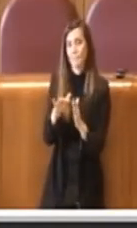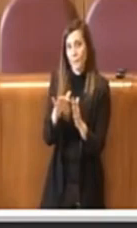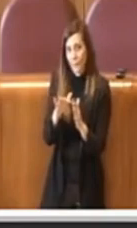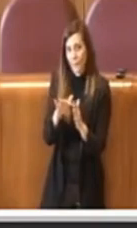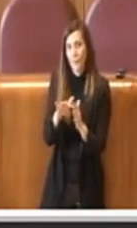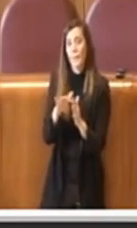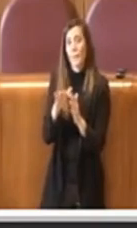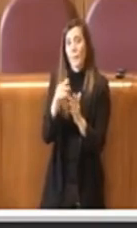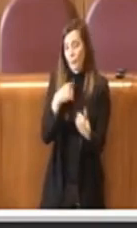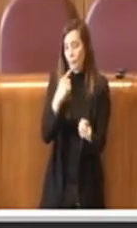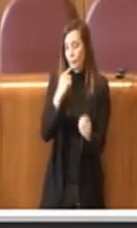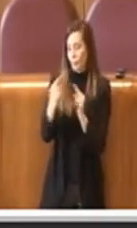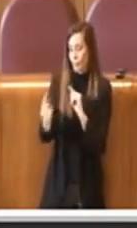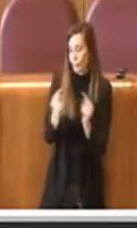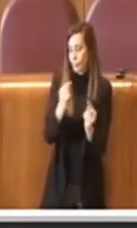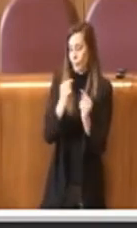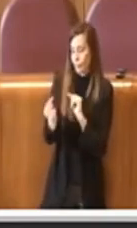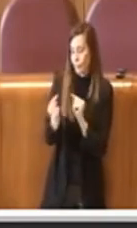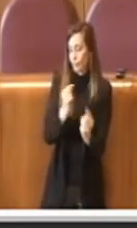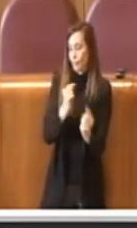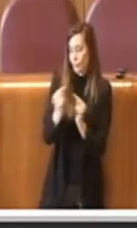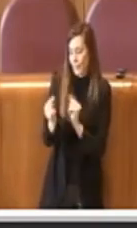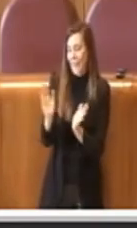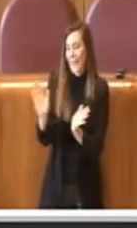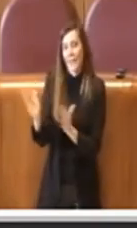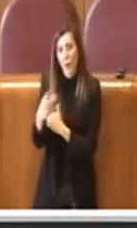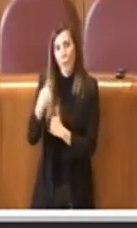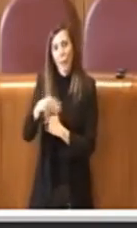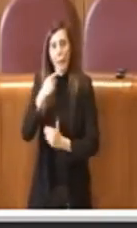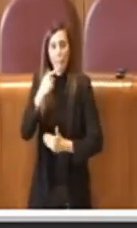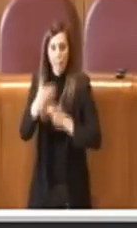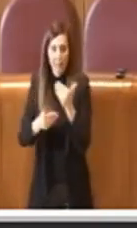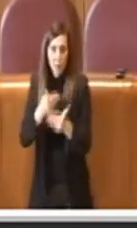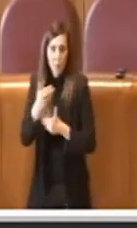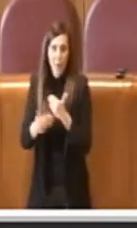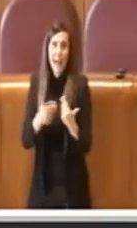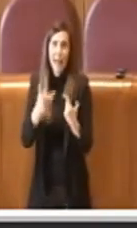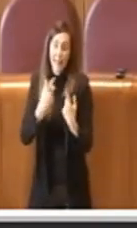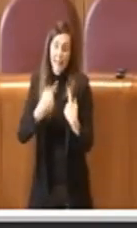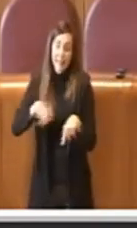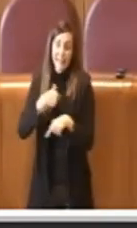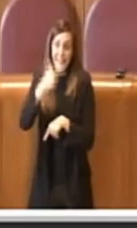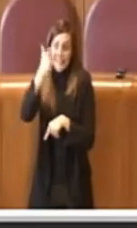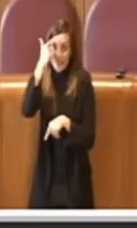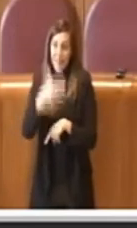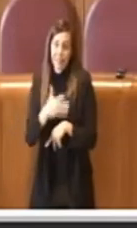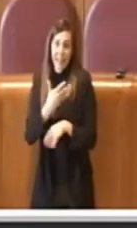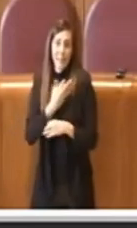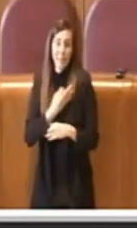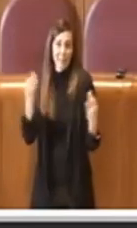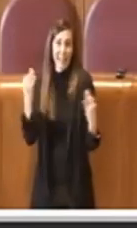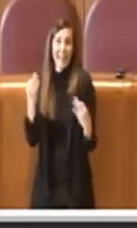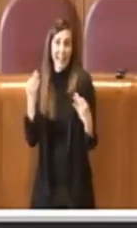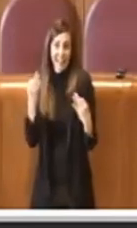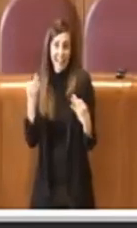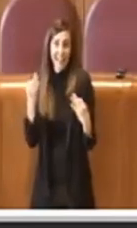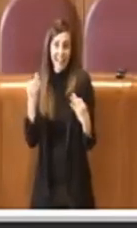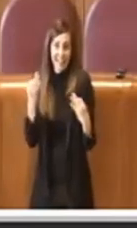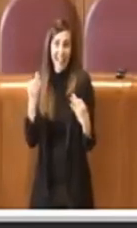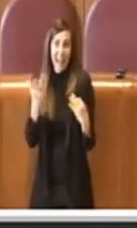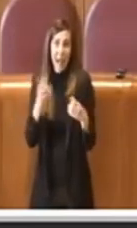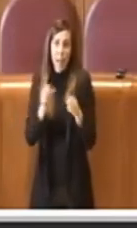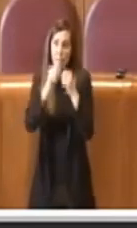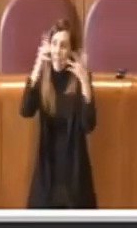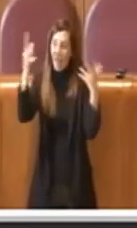continuate le interlocuzioni con la categoria per migliorare, come purtroppo ben sappiamo, è sopraggiunta una